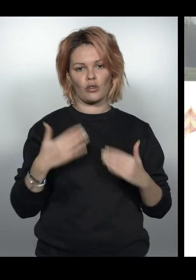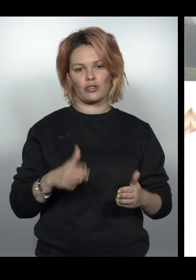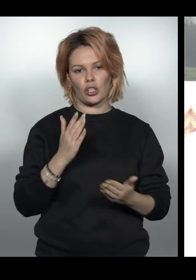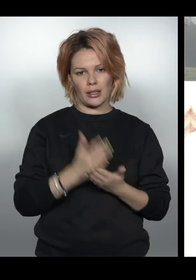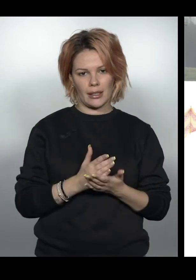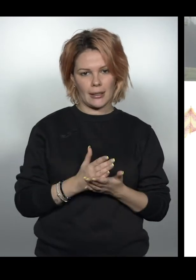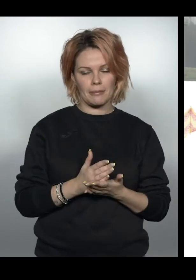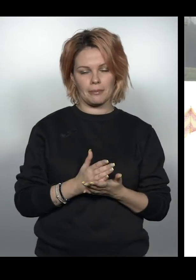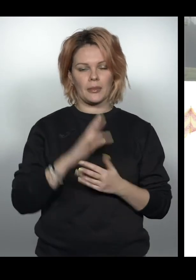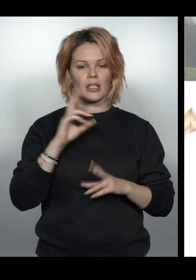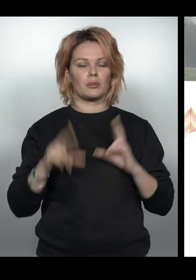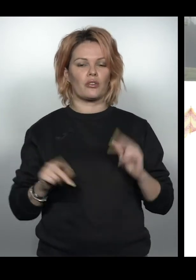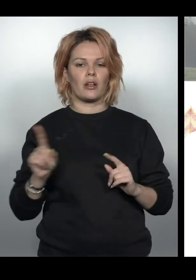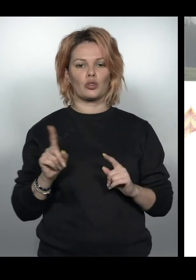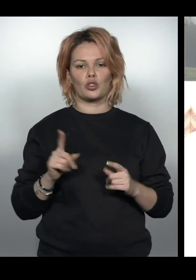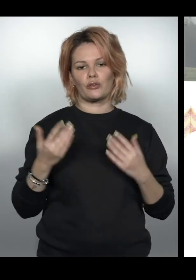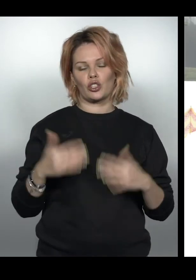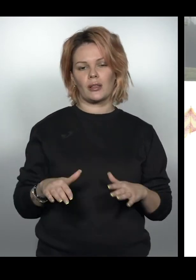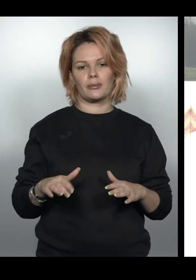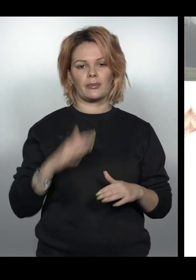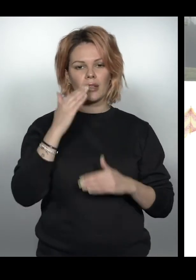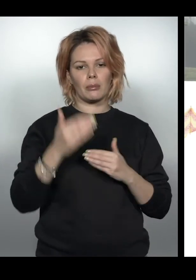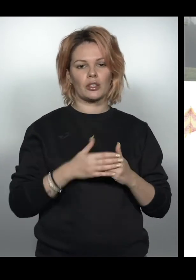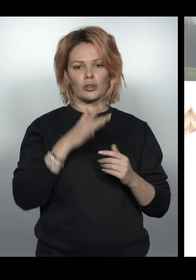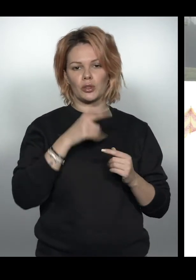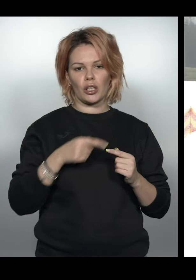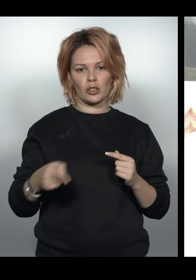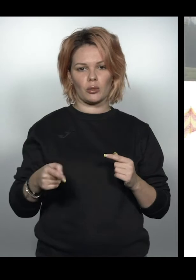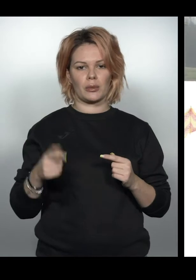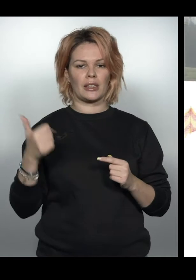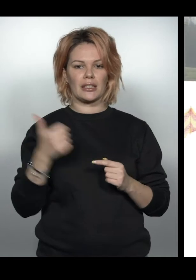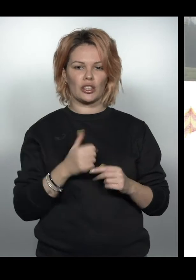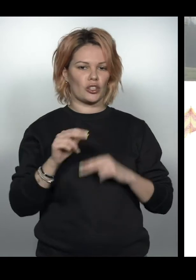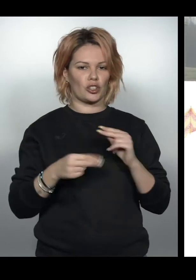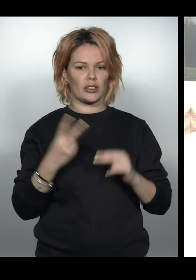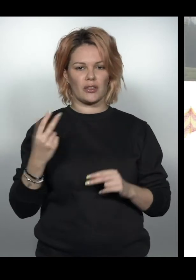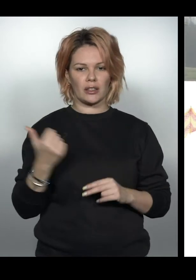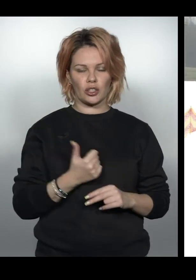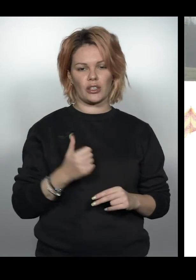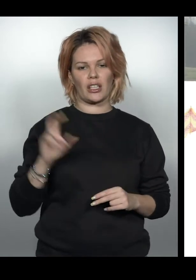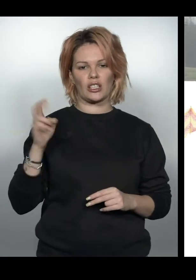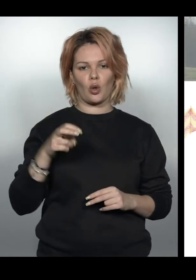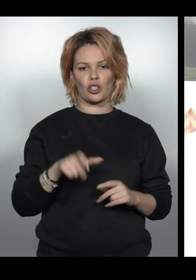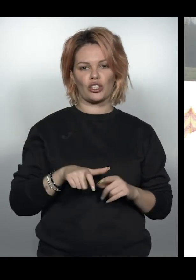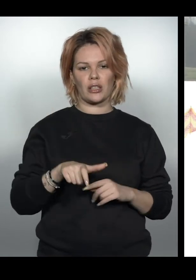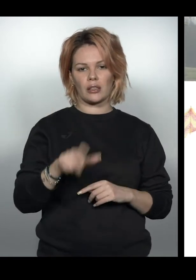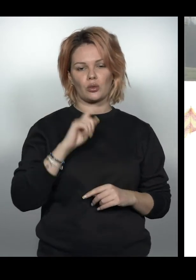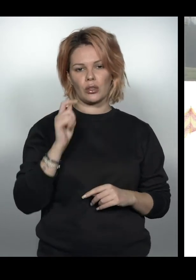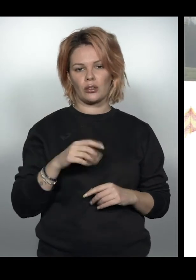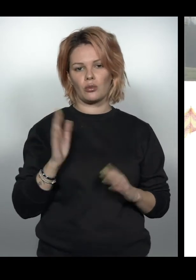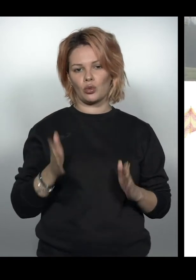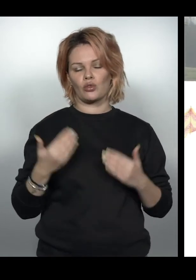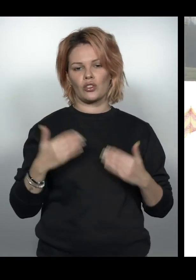Початок вже є. Сподіваємося, що вже найближчим часом за тиждень, за два гірськолижні траси